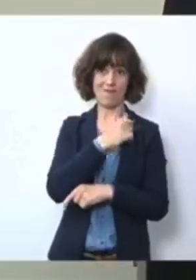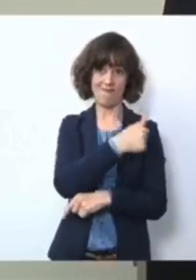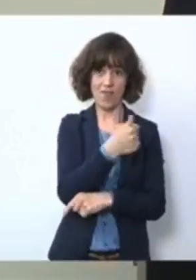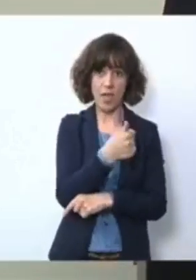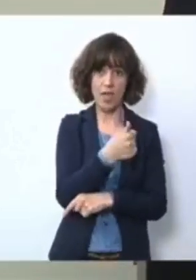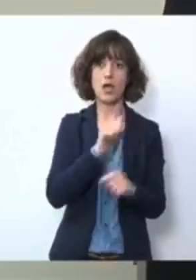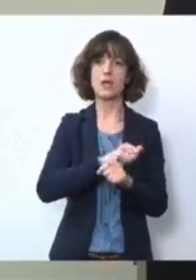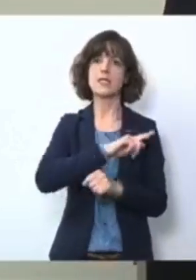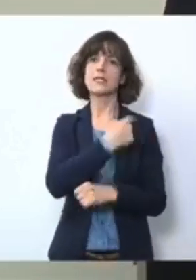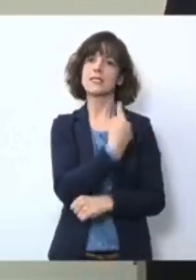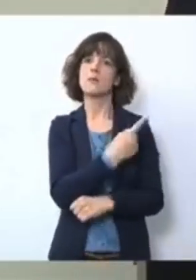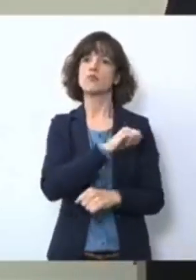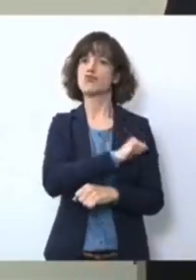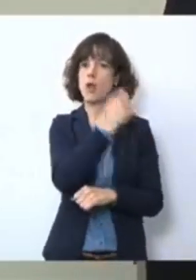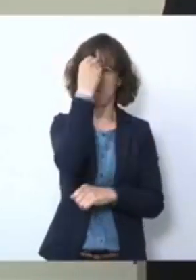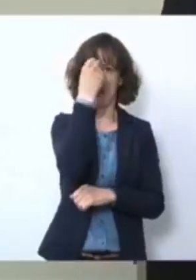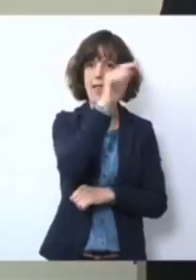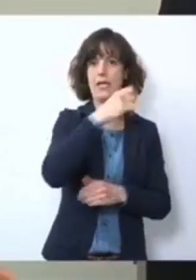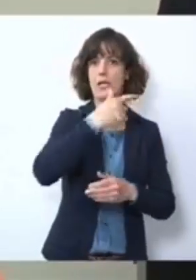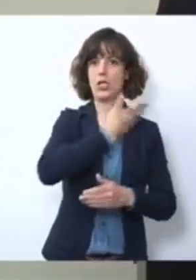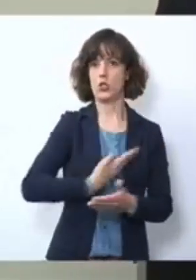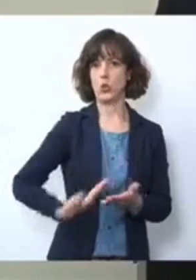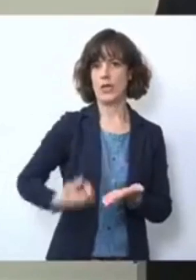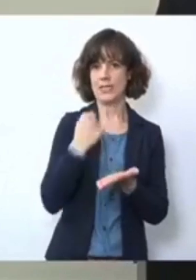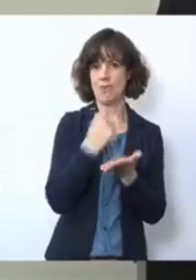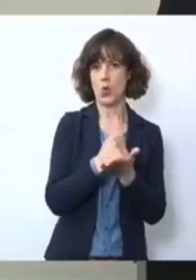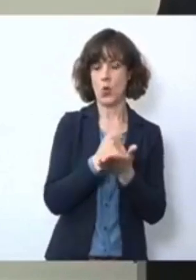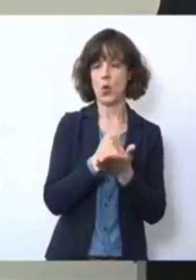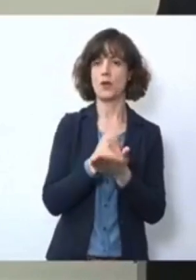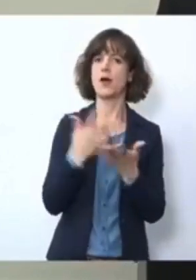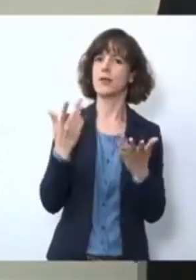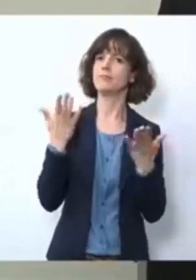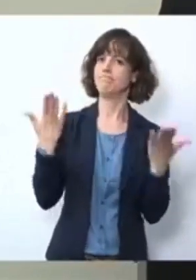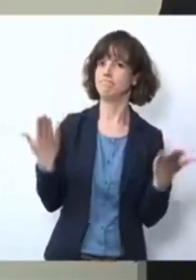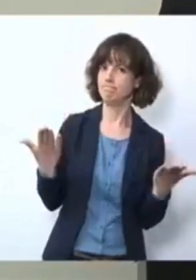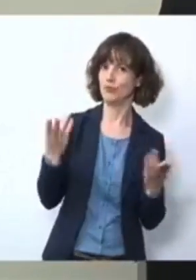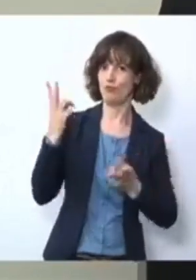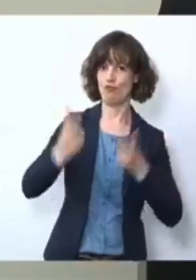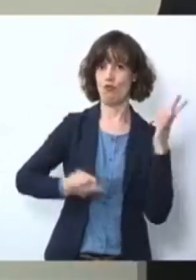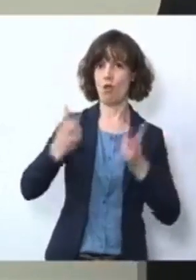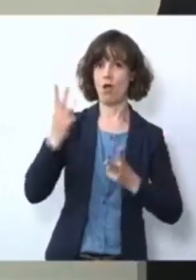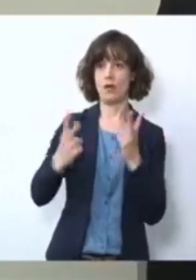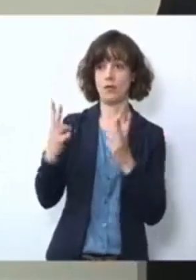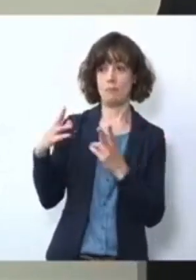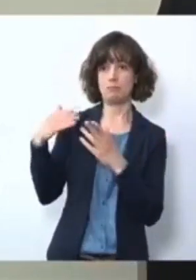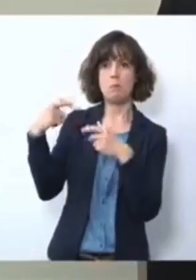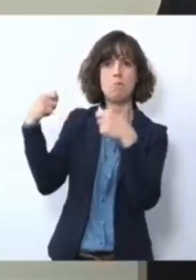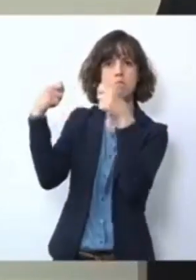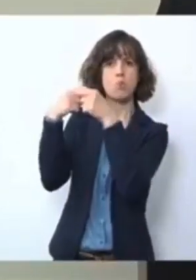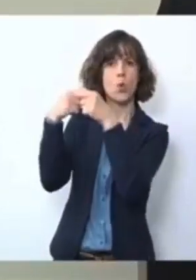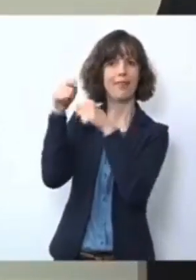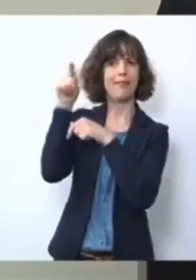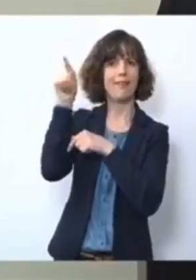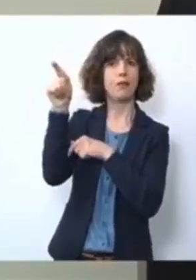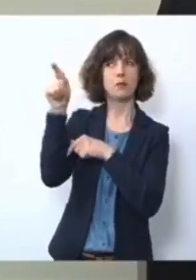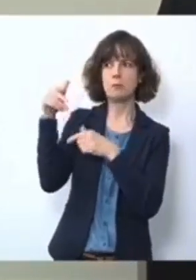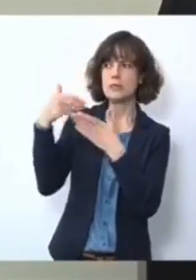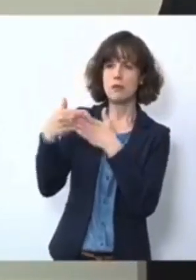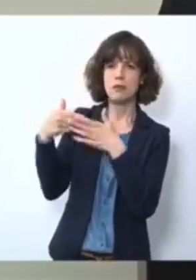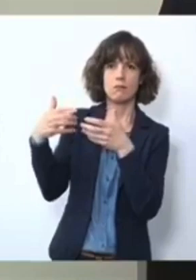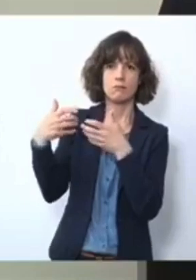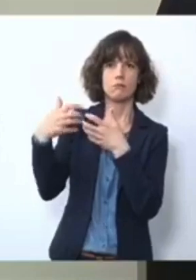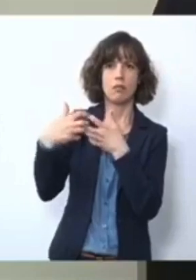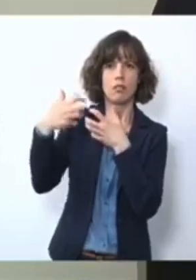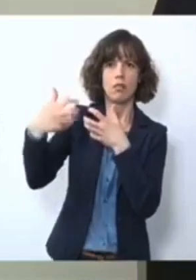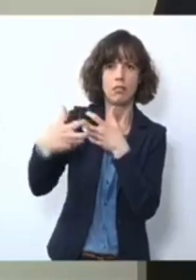Gesundheitsbehörden dann melden zu können. Umso bedauerlicher ist es, dass sich das Vorhaben auf Bundesebene verzögert, weil